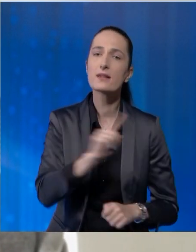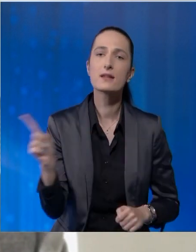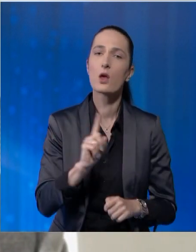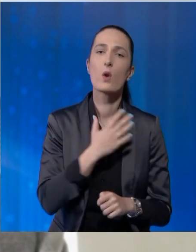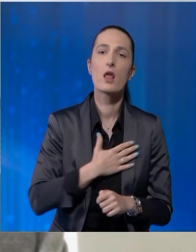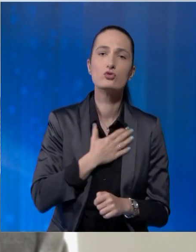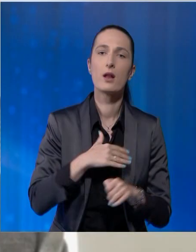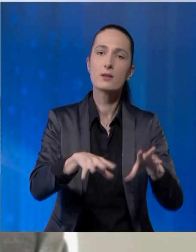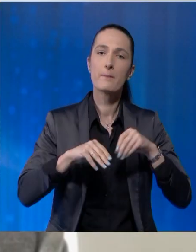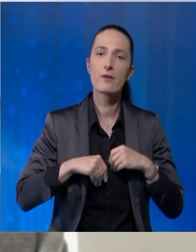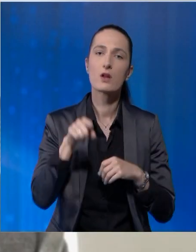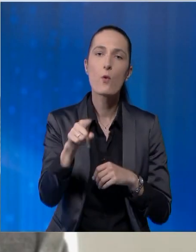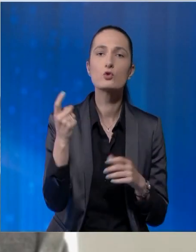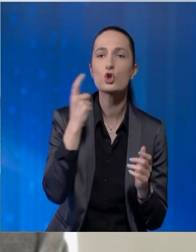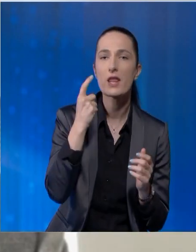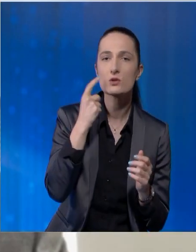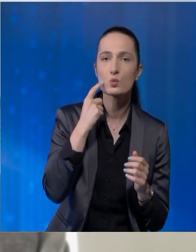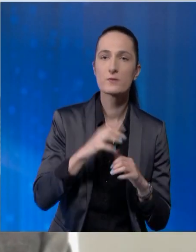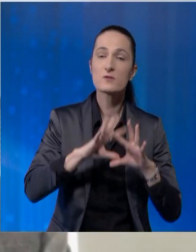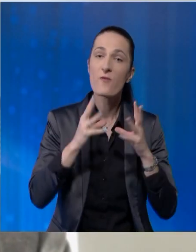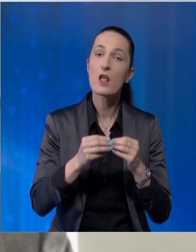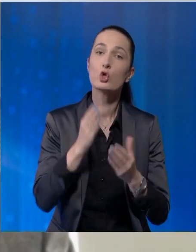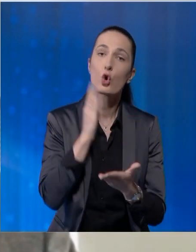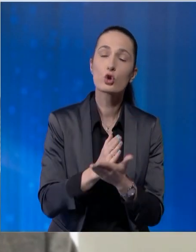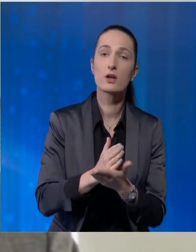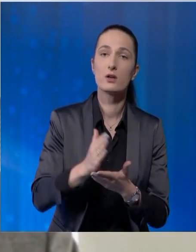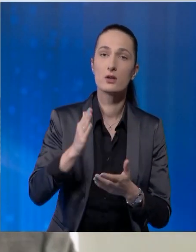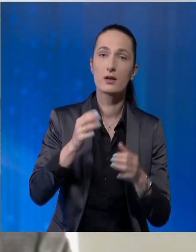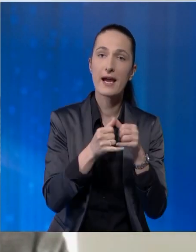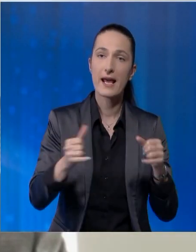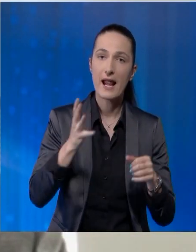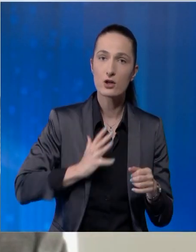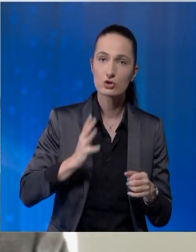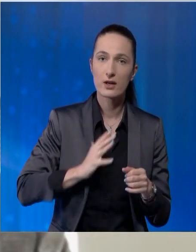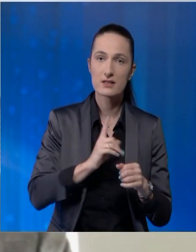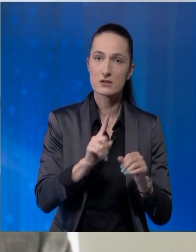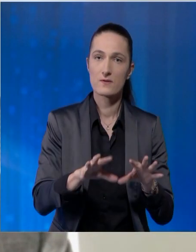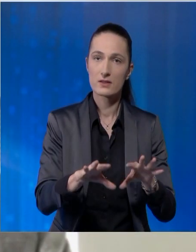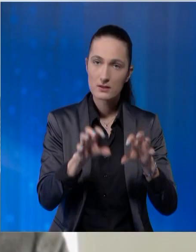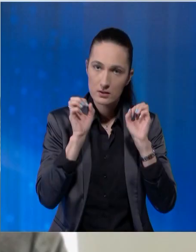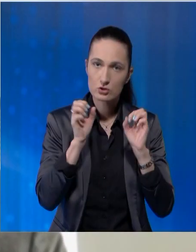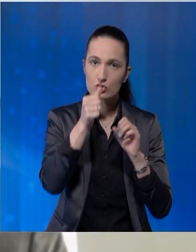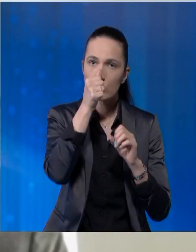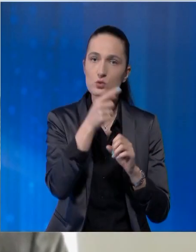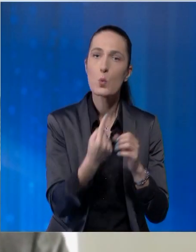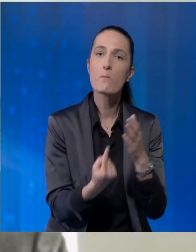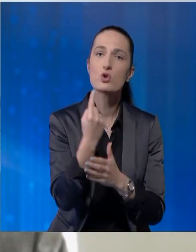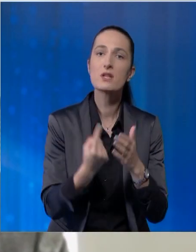i ne žele da prihvate ovu činjenicu. Sve dok građane, predpostavljam, ne shvate šta su posljedica